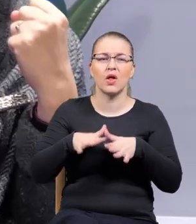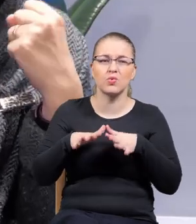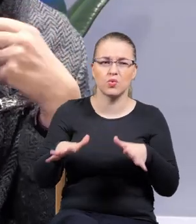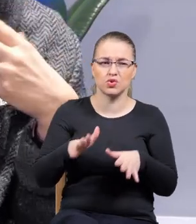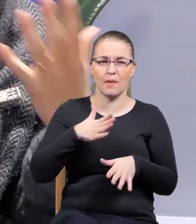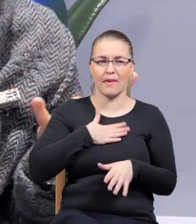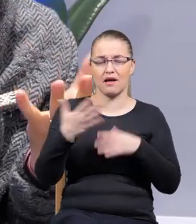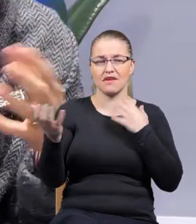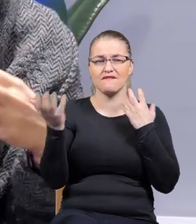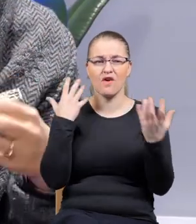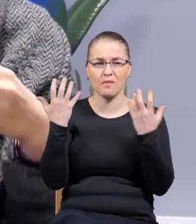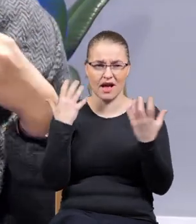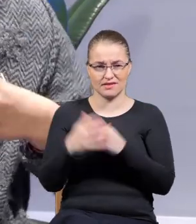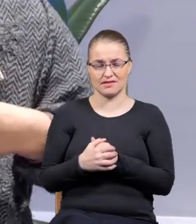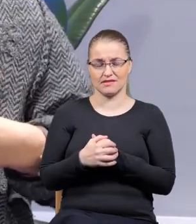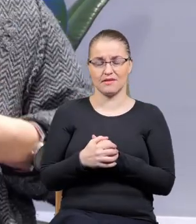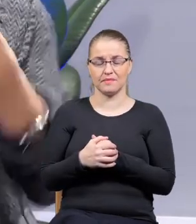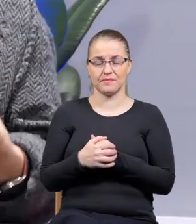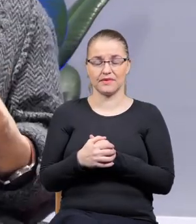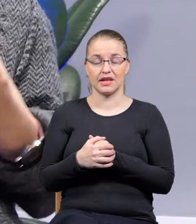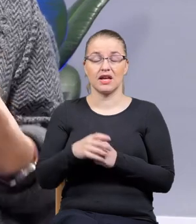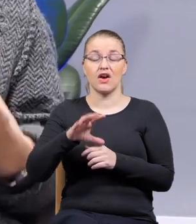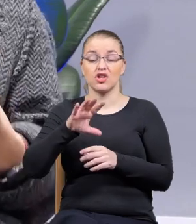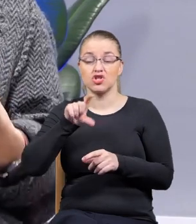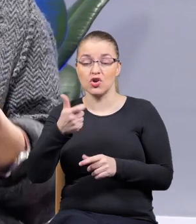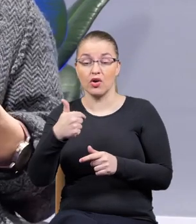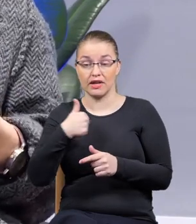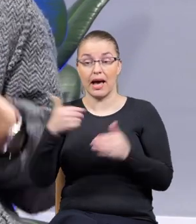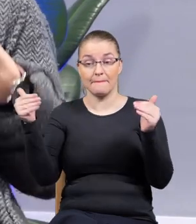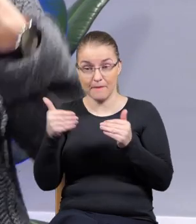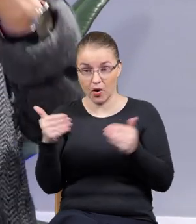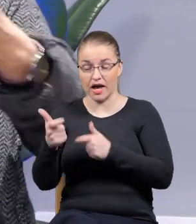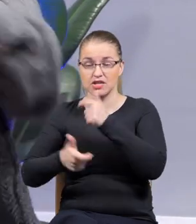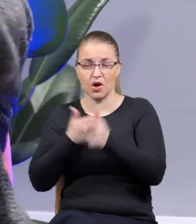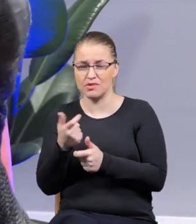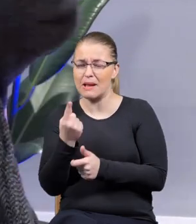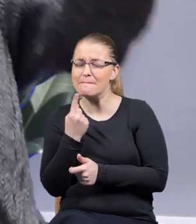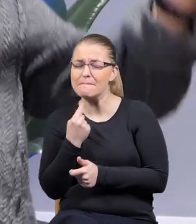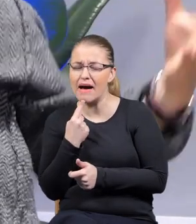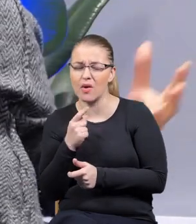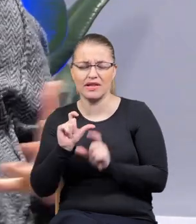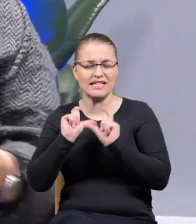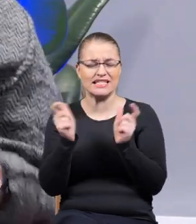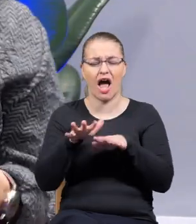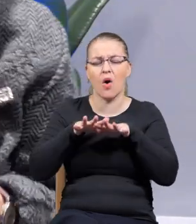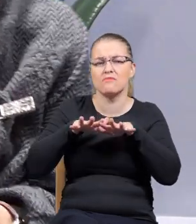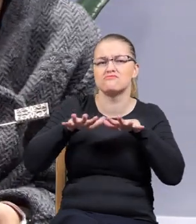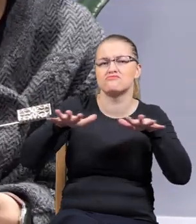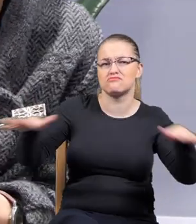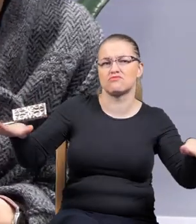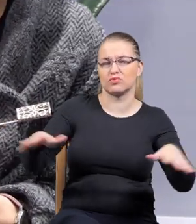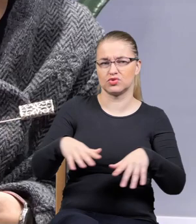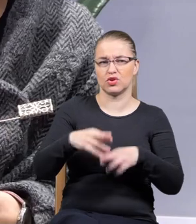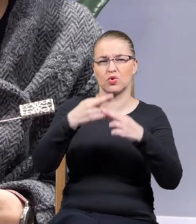wszystkimi informacjami i że te rzeczy, które mogłabym zrobić, są zbyt małe na to całe morze, które nas